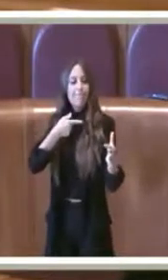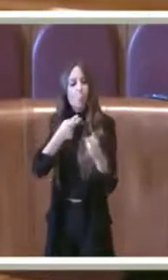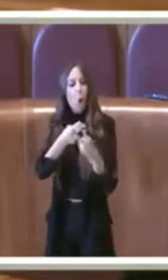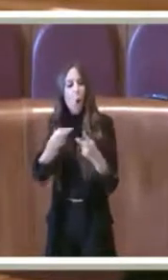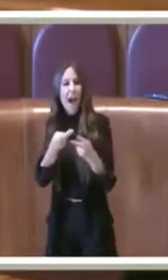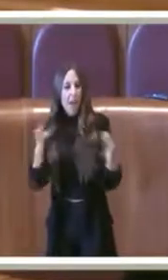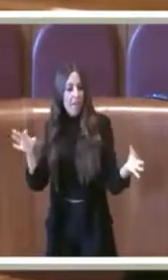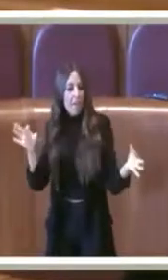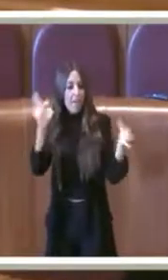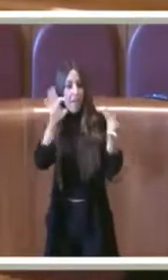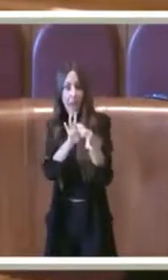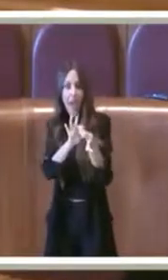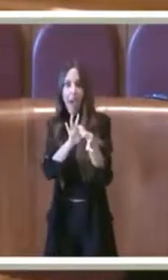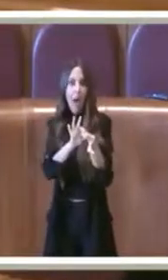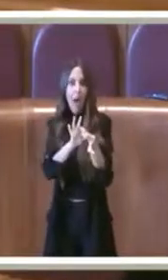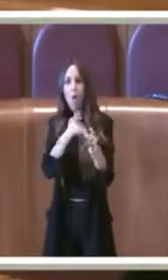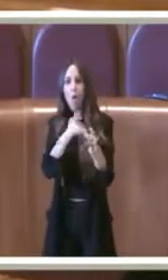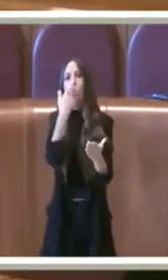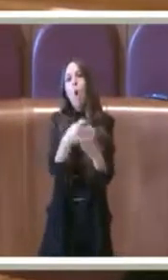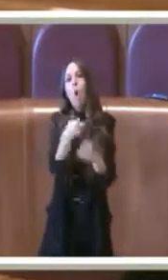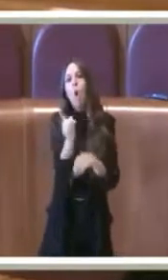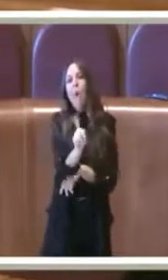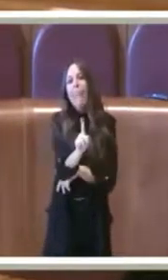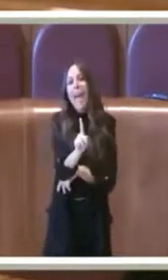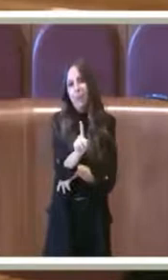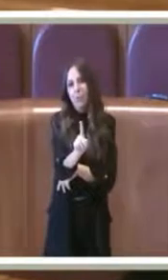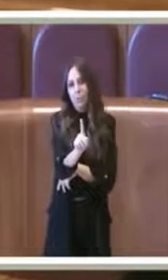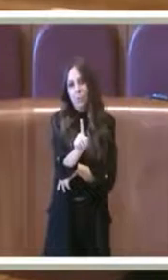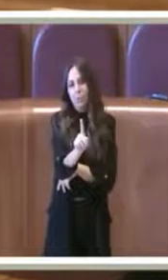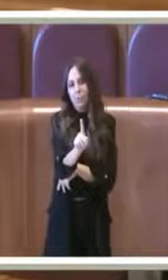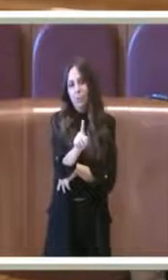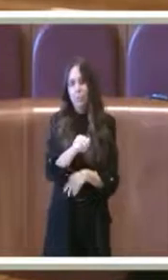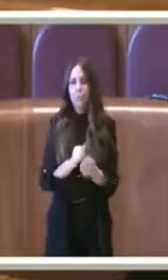è del tutto improprio, non regge.